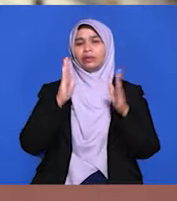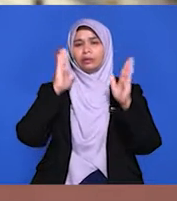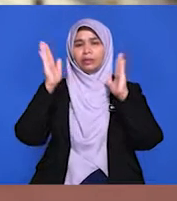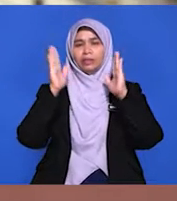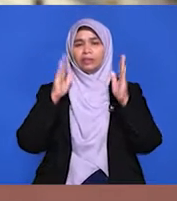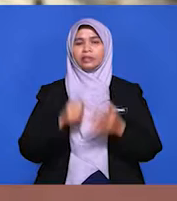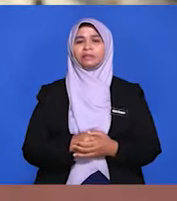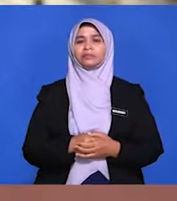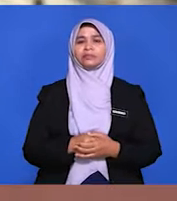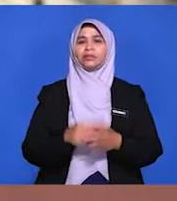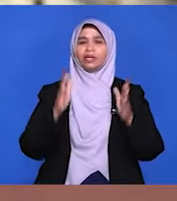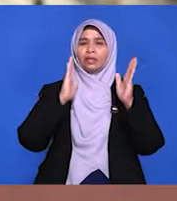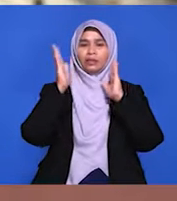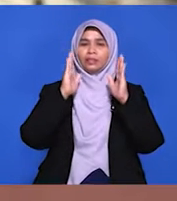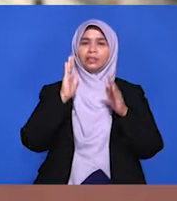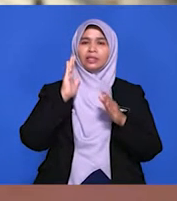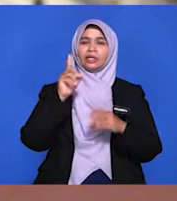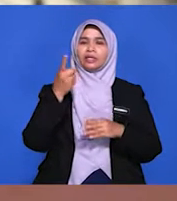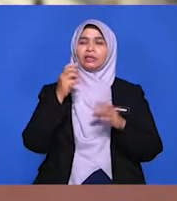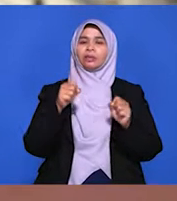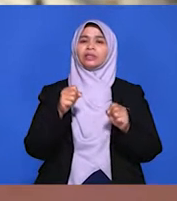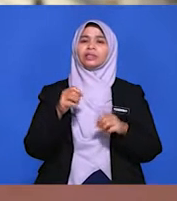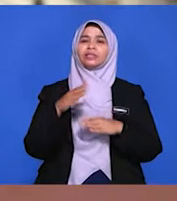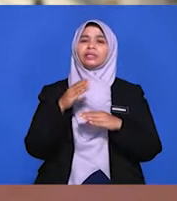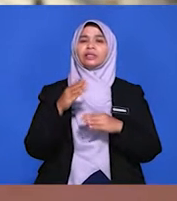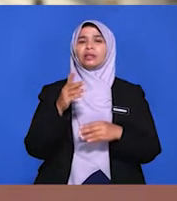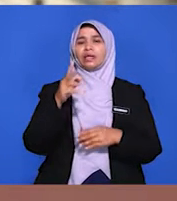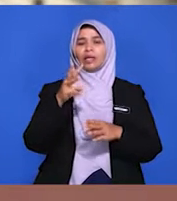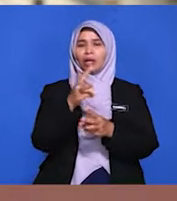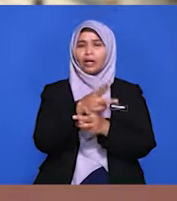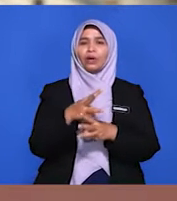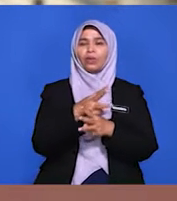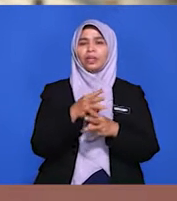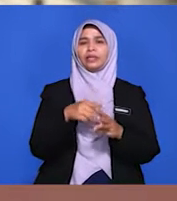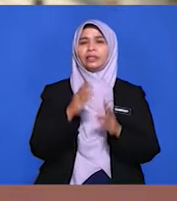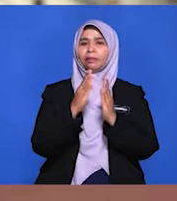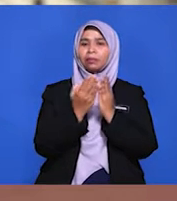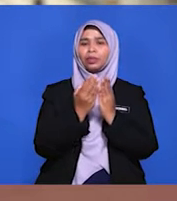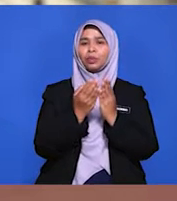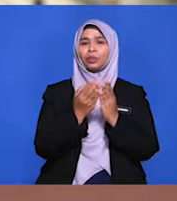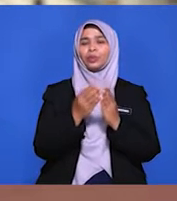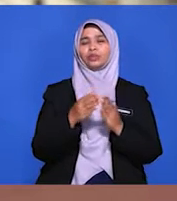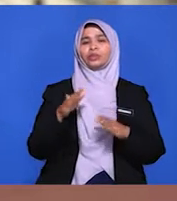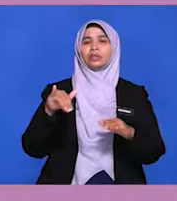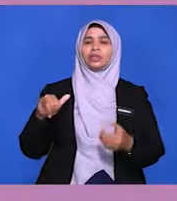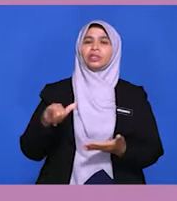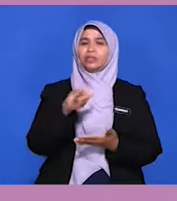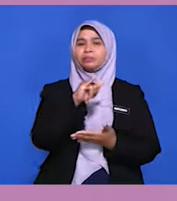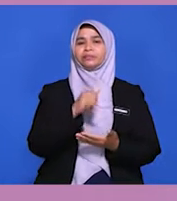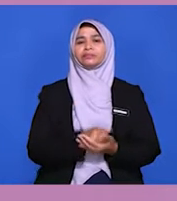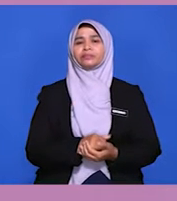Antara langkah yang Malaysia laksanakan ialah mengetatkan kawalan di sepadan maupun di pintu masuk lapangan terbang.